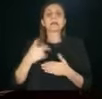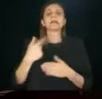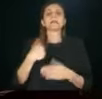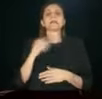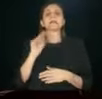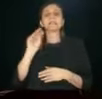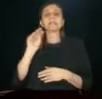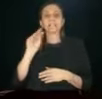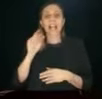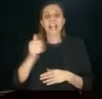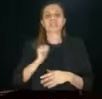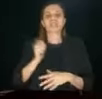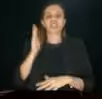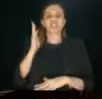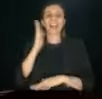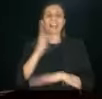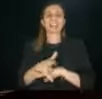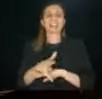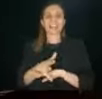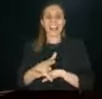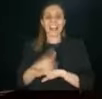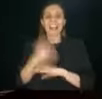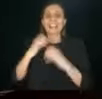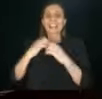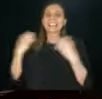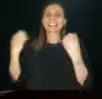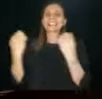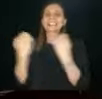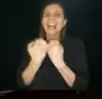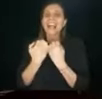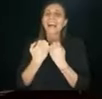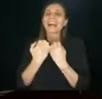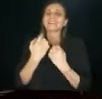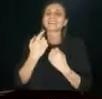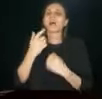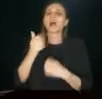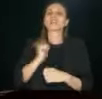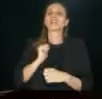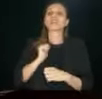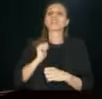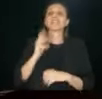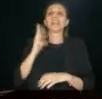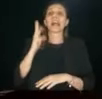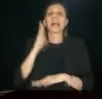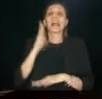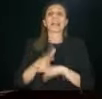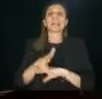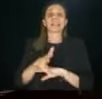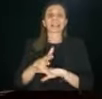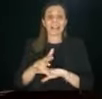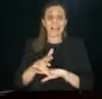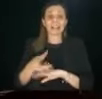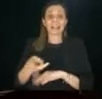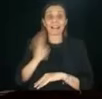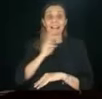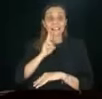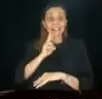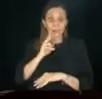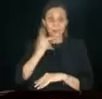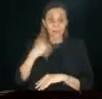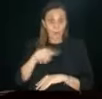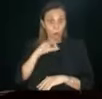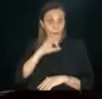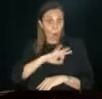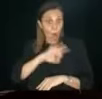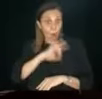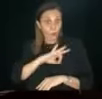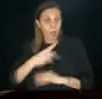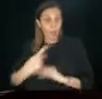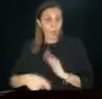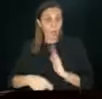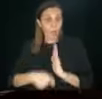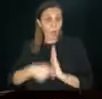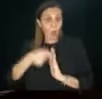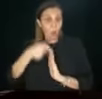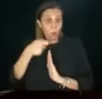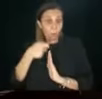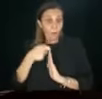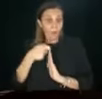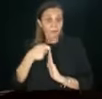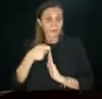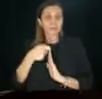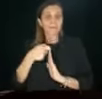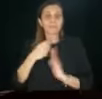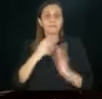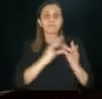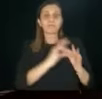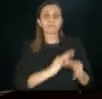valutazione all'Agenzia dell'entrata del Meazza e la risposta dell'Agenzia dell'entrata del Meazza, ma con questi incassi che continuano ad aumentare,